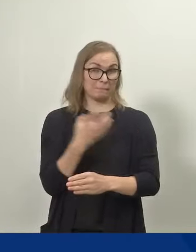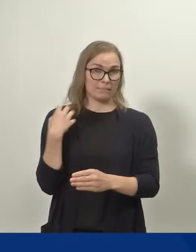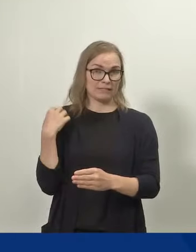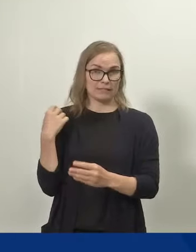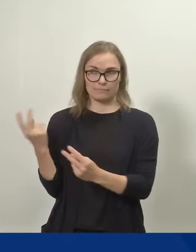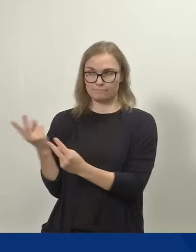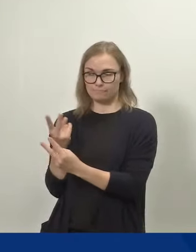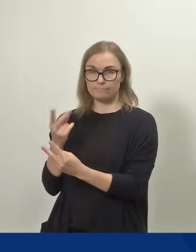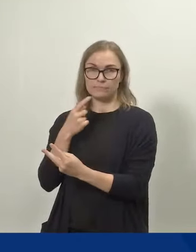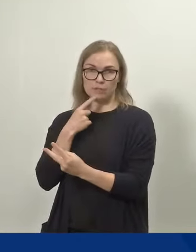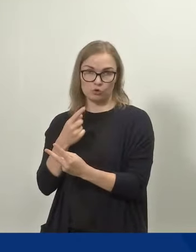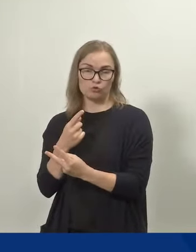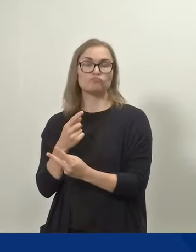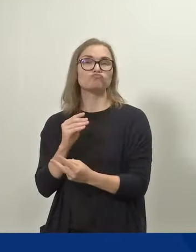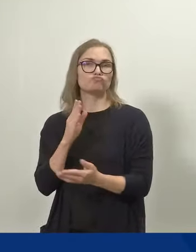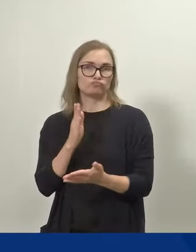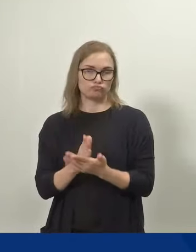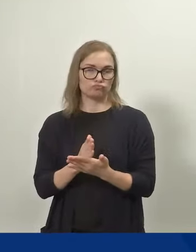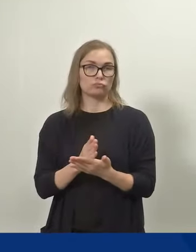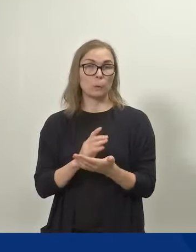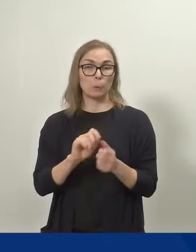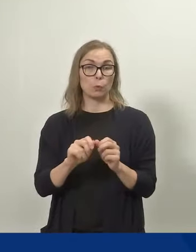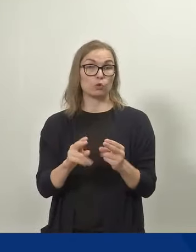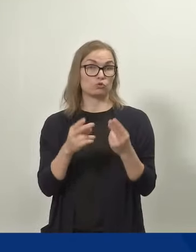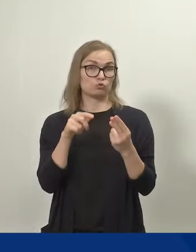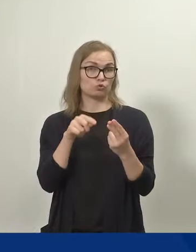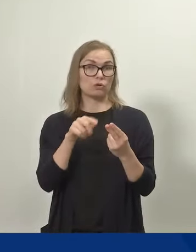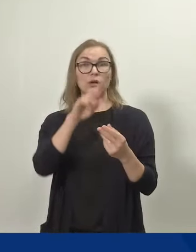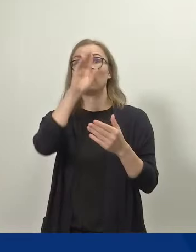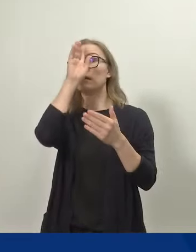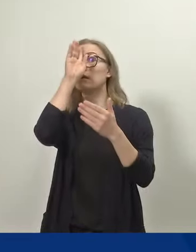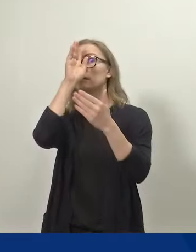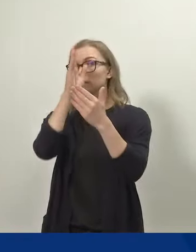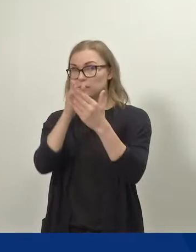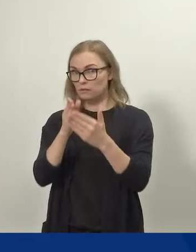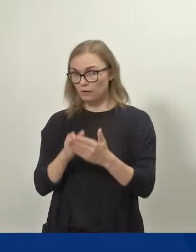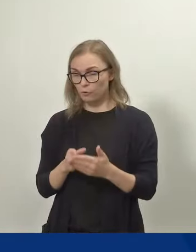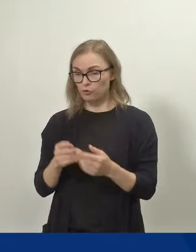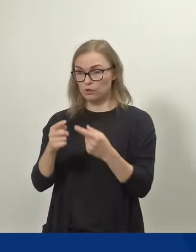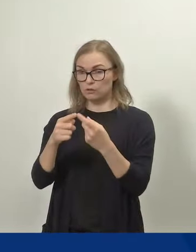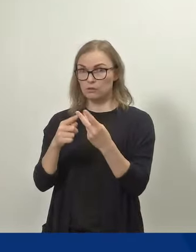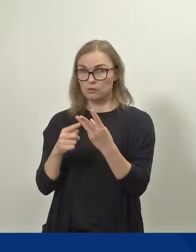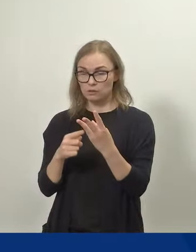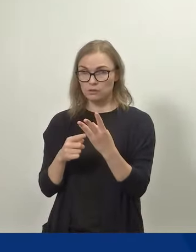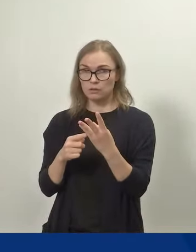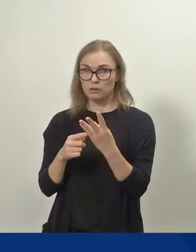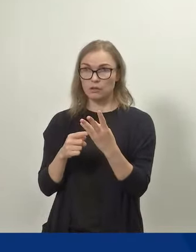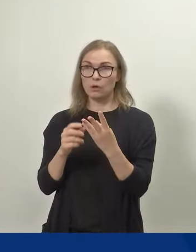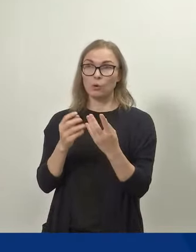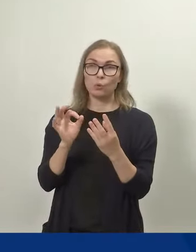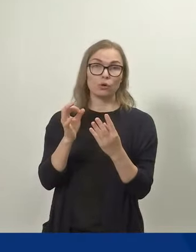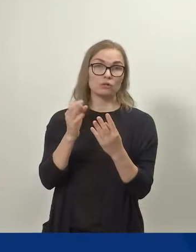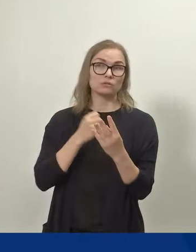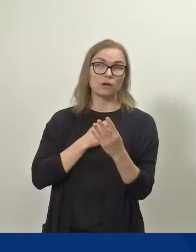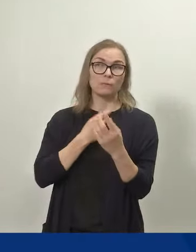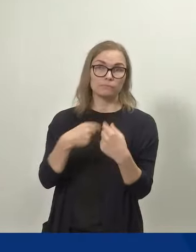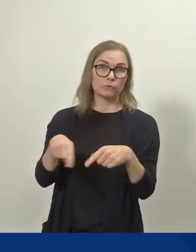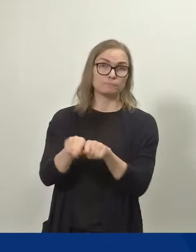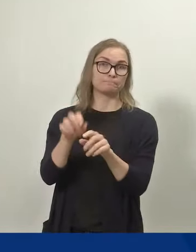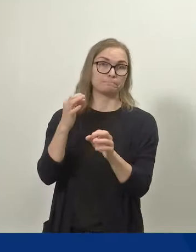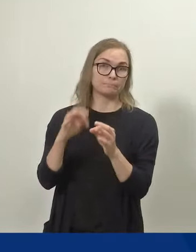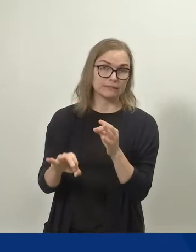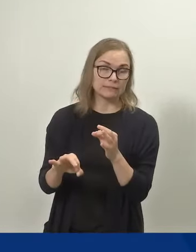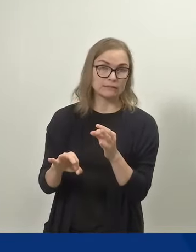totesivatkin, niin tämän uudistuksen tavoitteiden toteuttamisessa tai saavuttamisessa